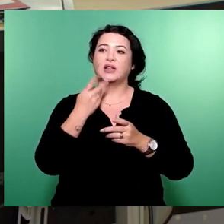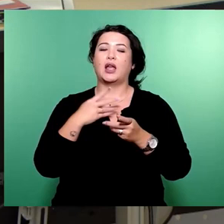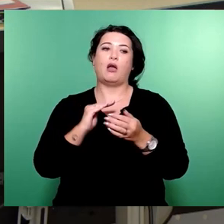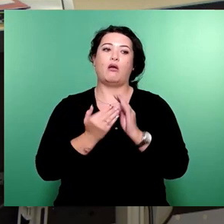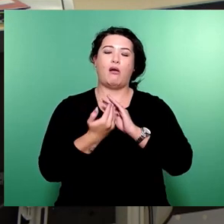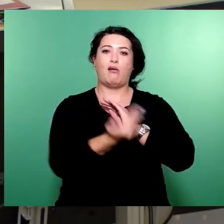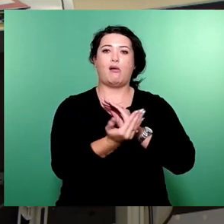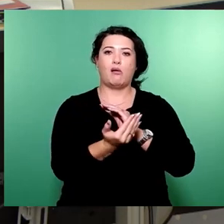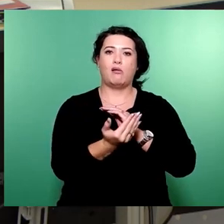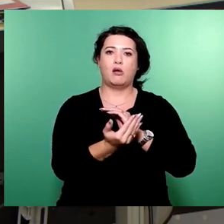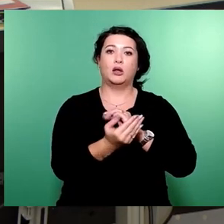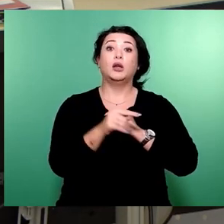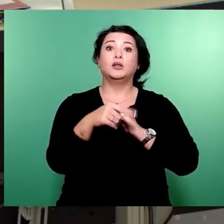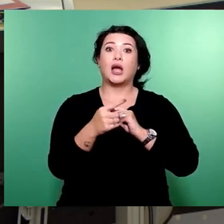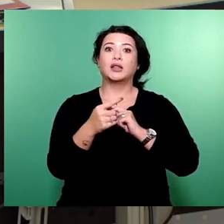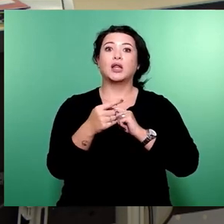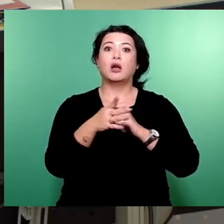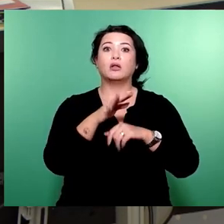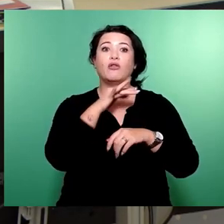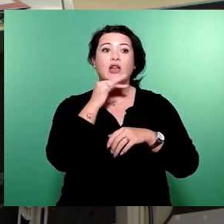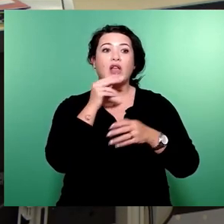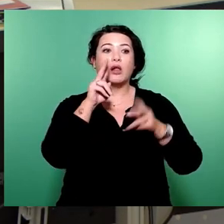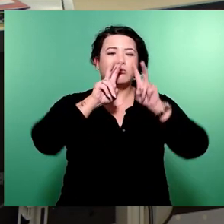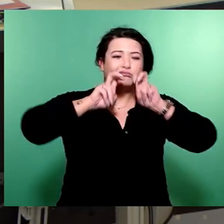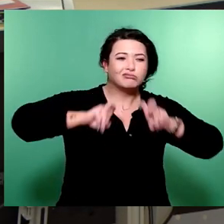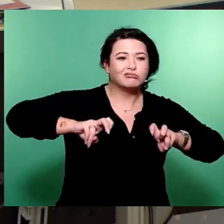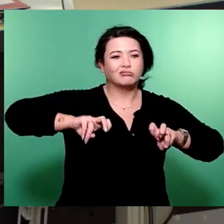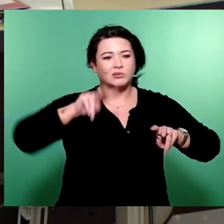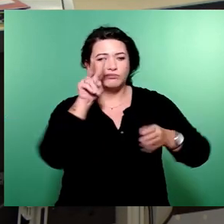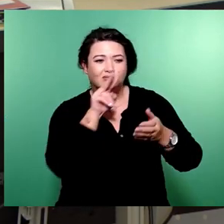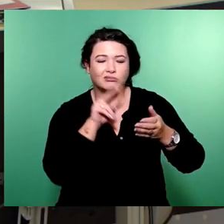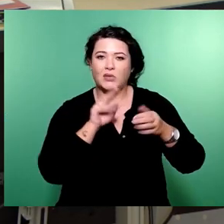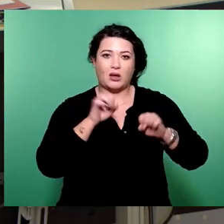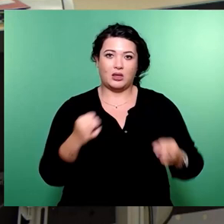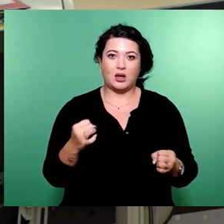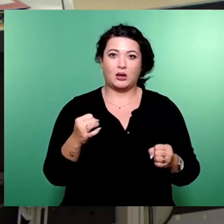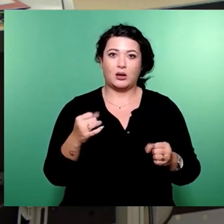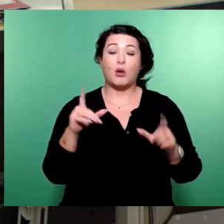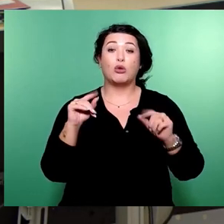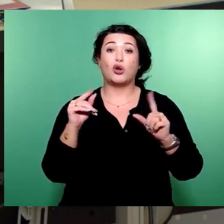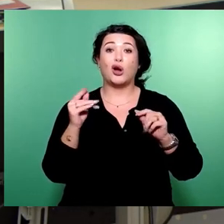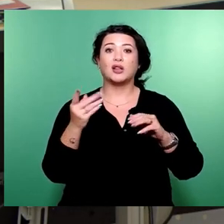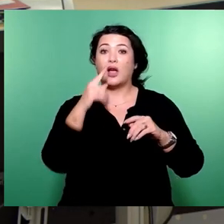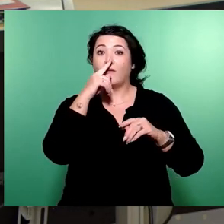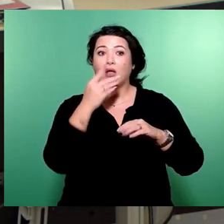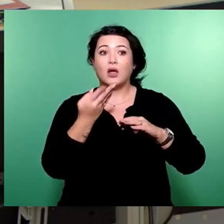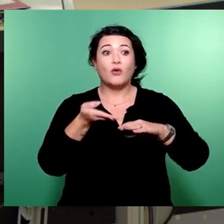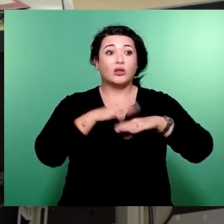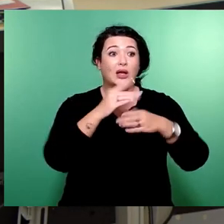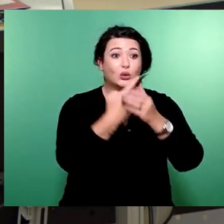sich möglichst wenig beschäftigen kann damit. Auch Deckungslücken und ähnliche Sachen kann da nicht mehr kontrolliert werden.